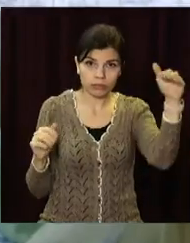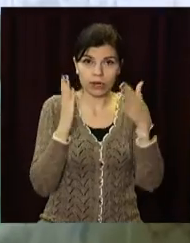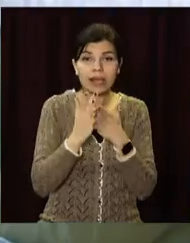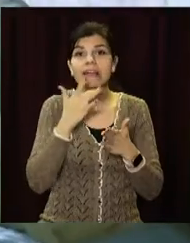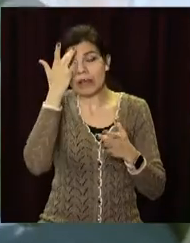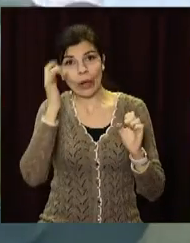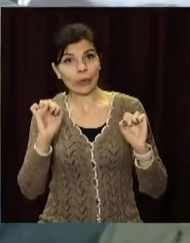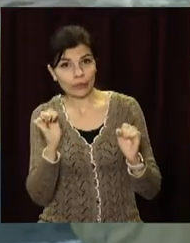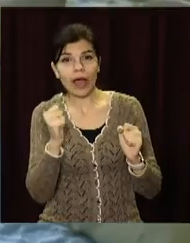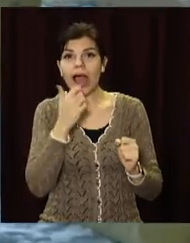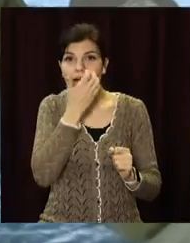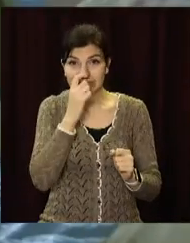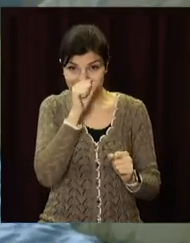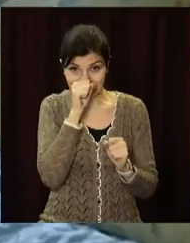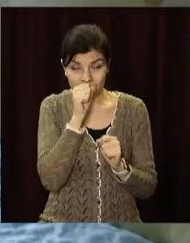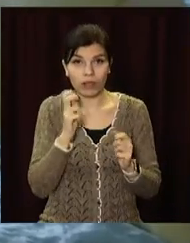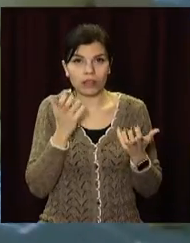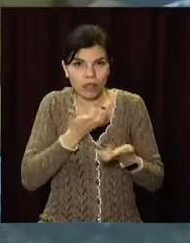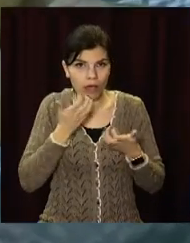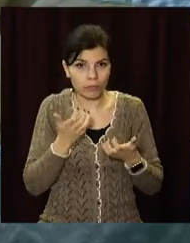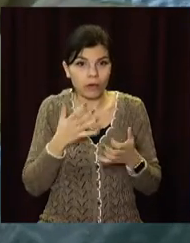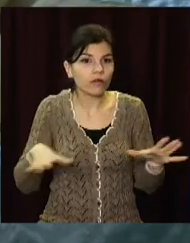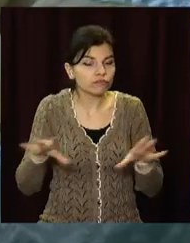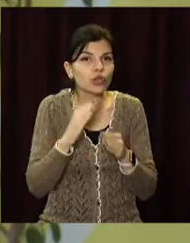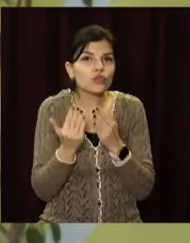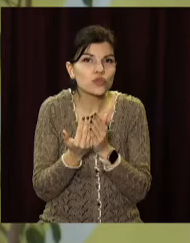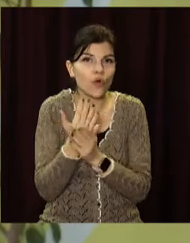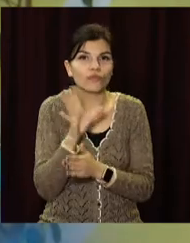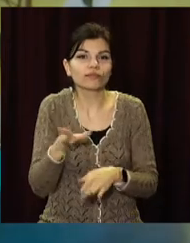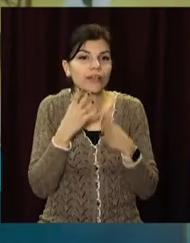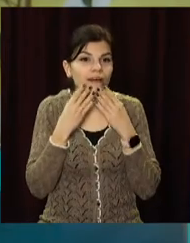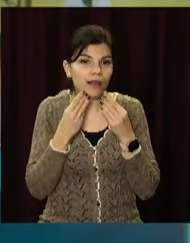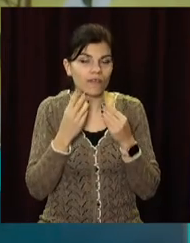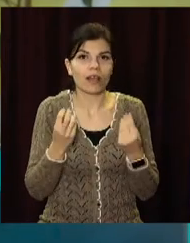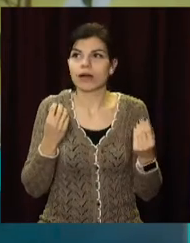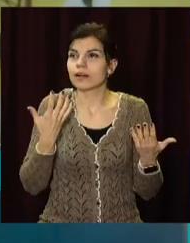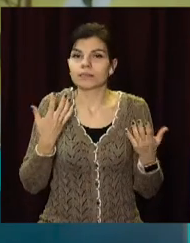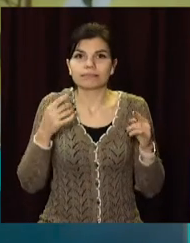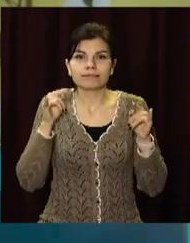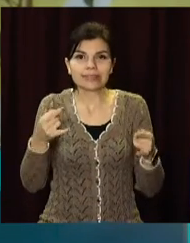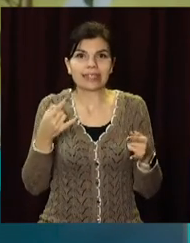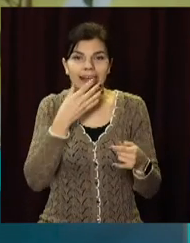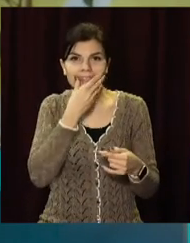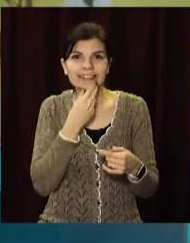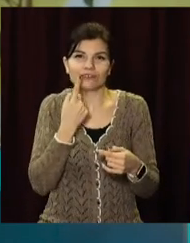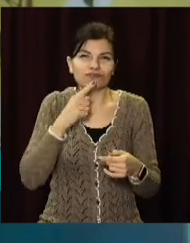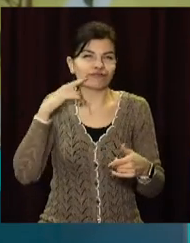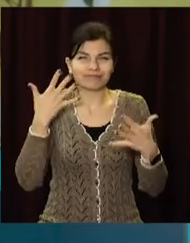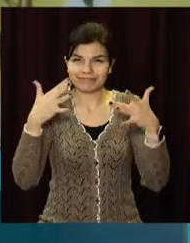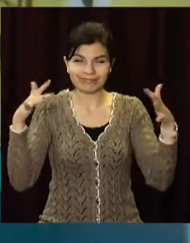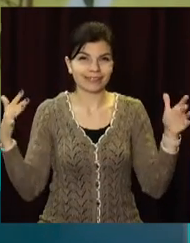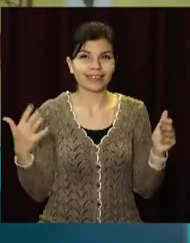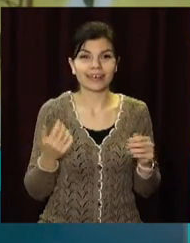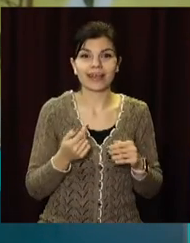тут прохолодно, а взимку – тепло. Де все новеньке, де все гарненьке, в міру яскраве, контраст